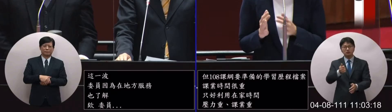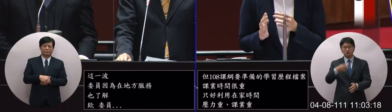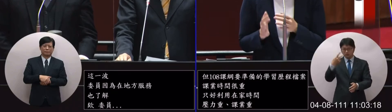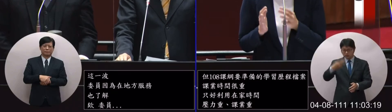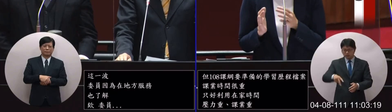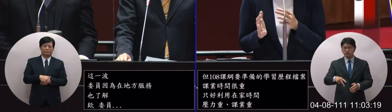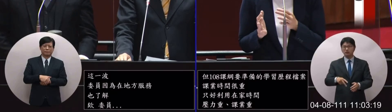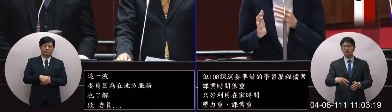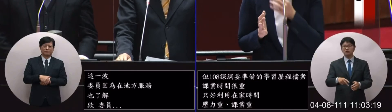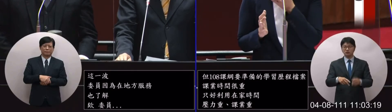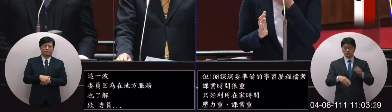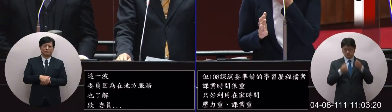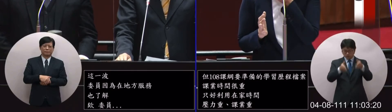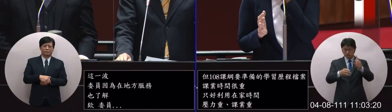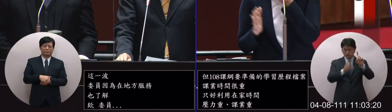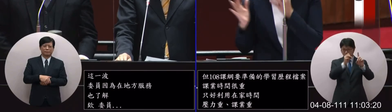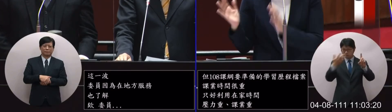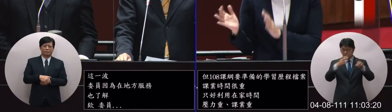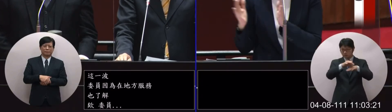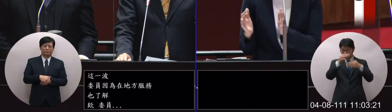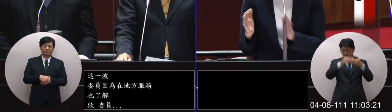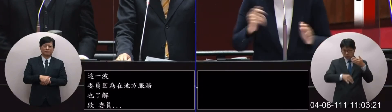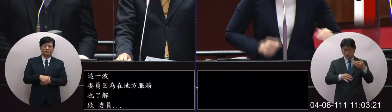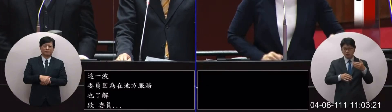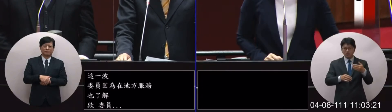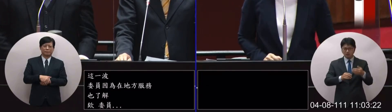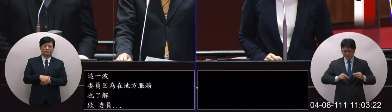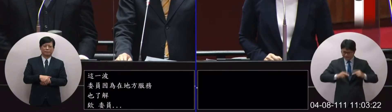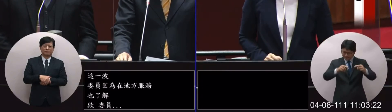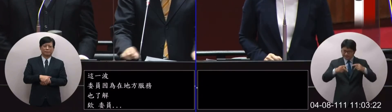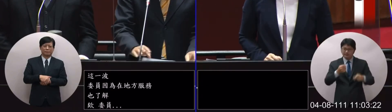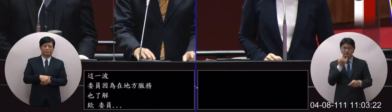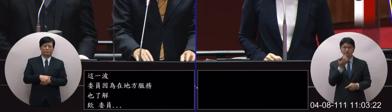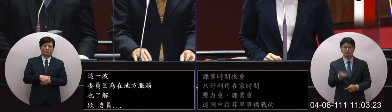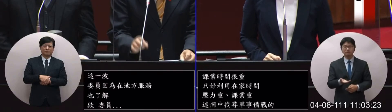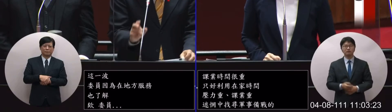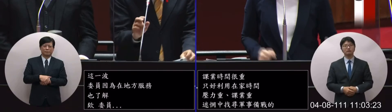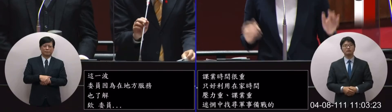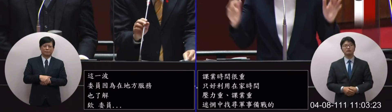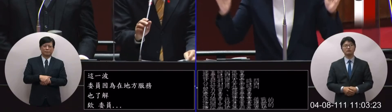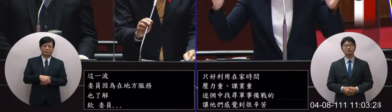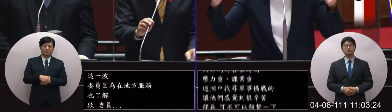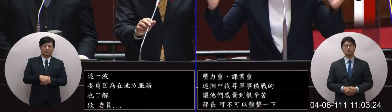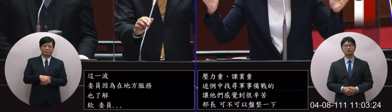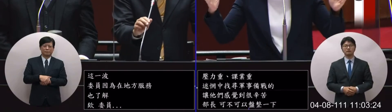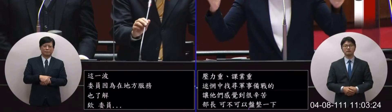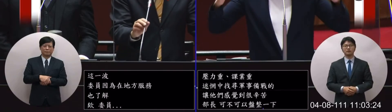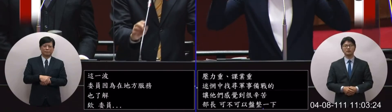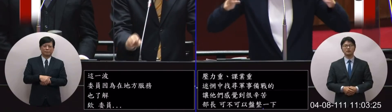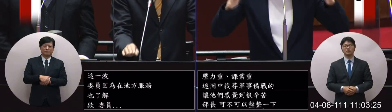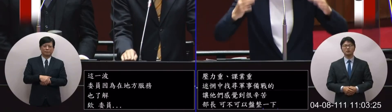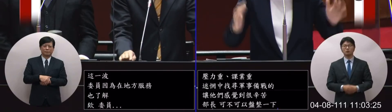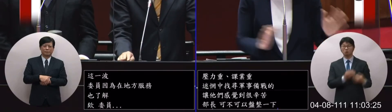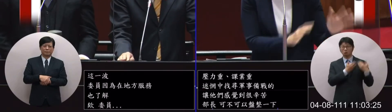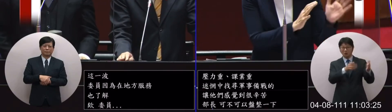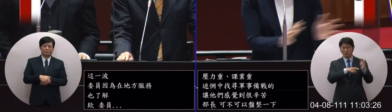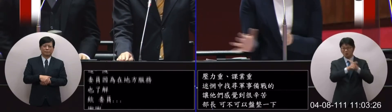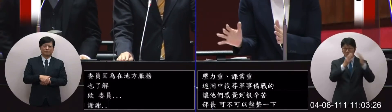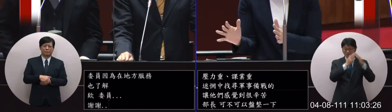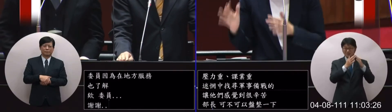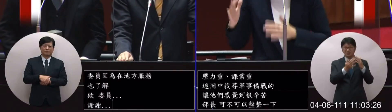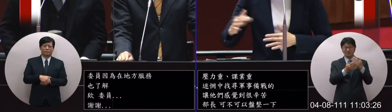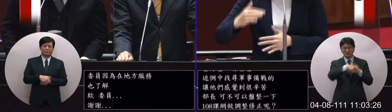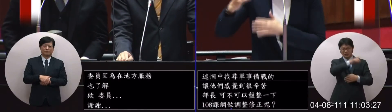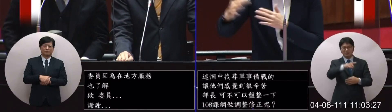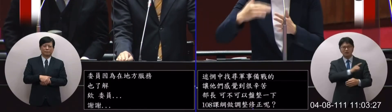一下這108課綱給他們做一個調整的修正呢要說是專家學者他們沒有親身去